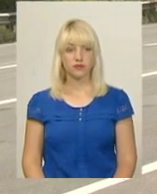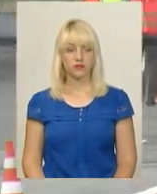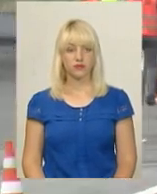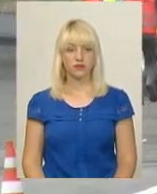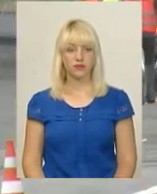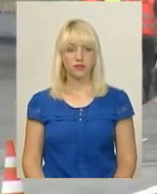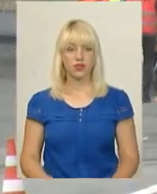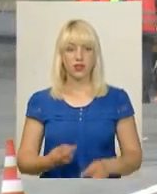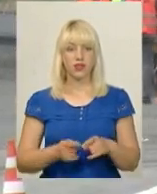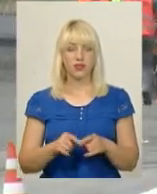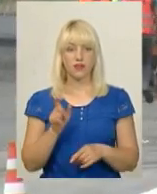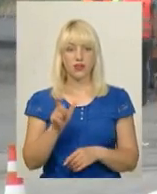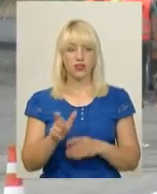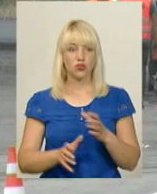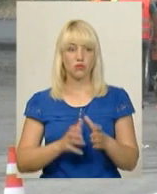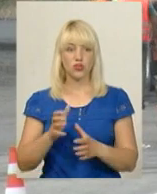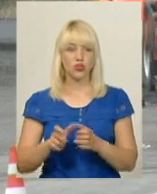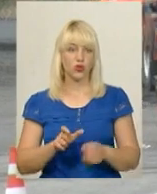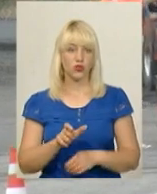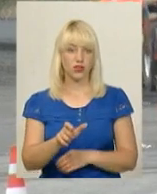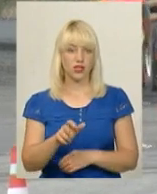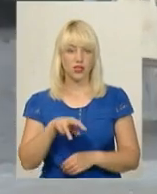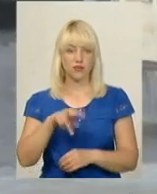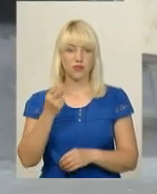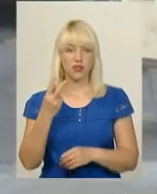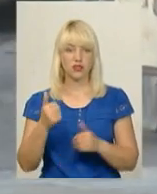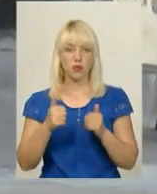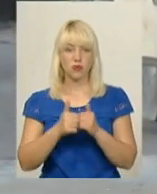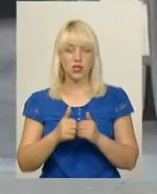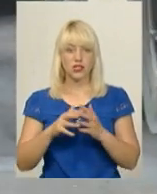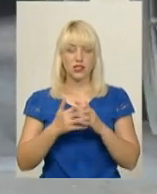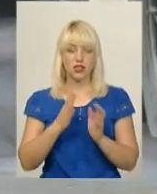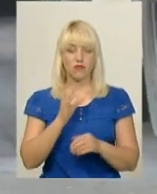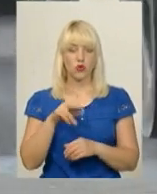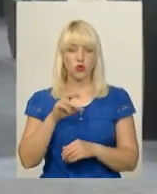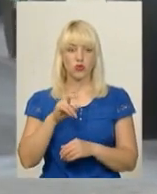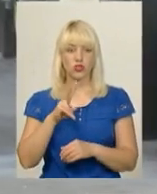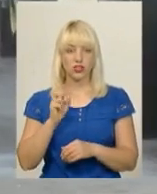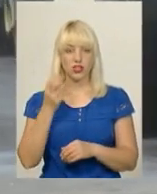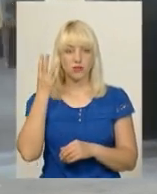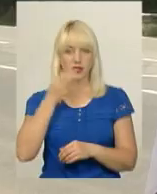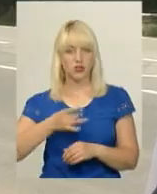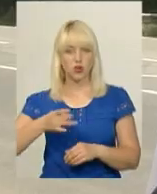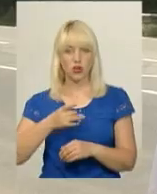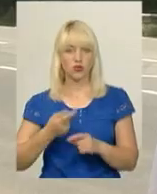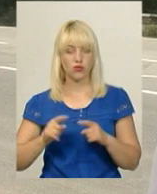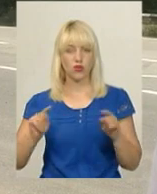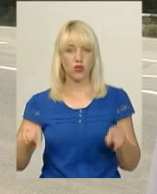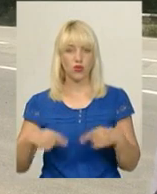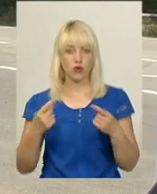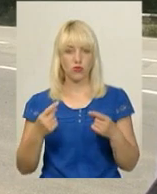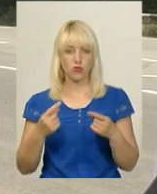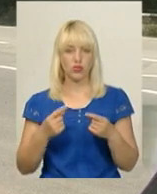Це відрізок міжнародної траси М-12 поблизу села Водички Хмельницького району. Тут продовжують відновлювати магістраль. На ділянці